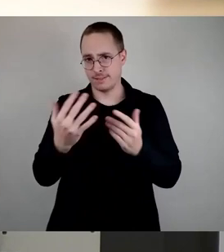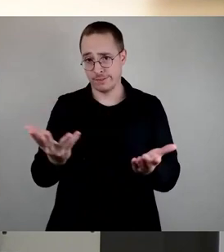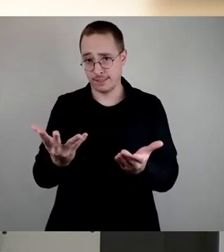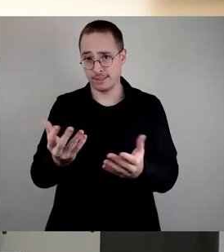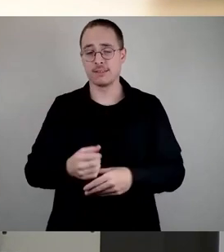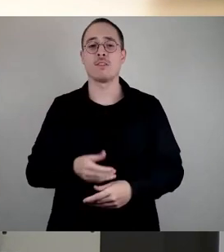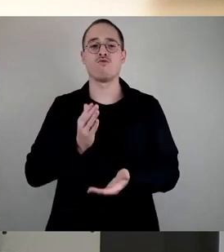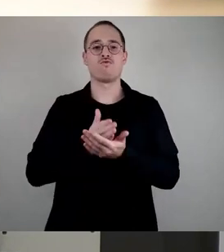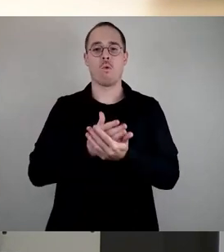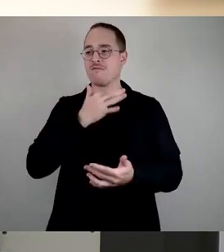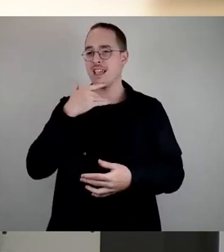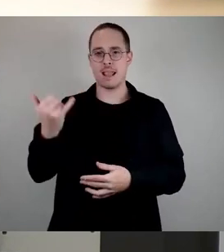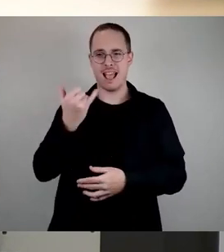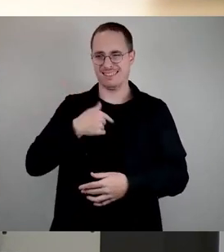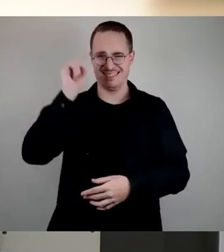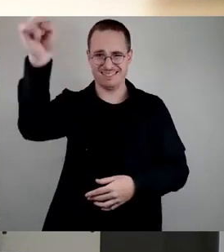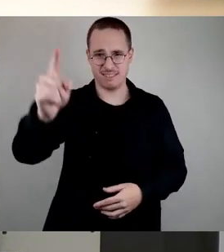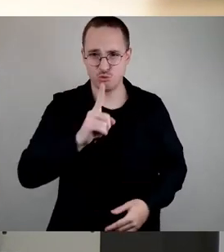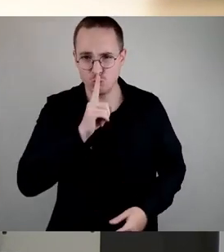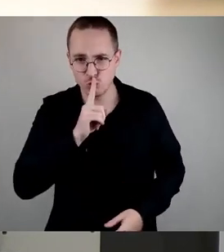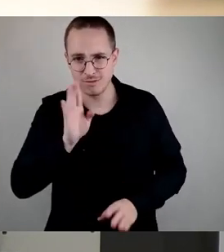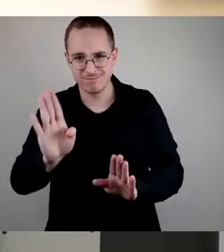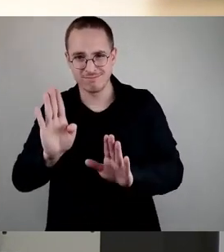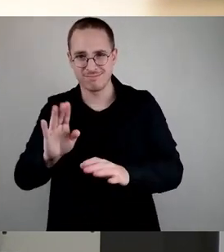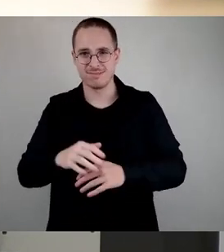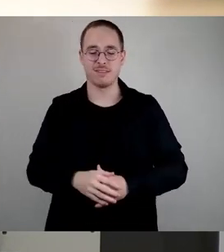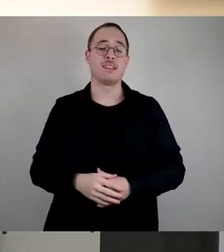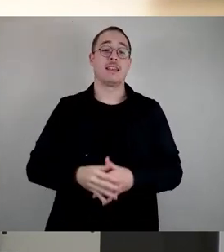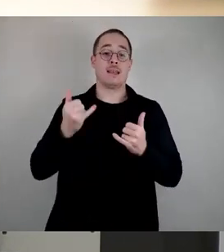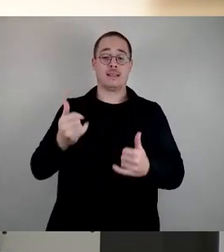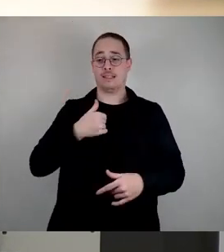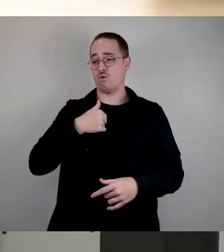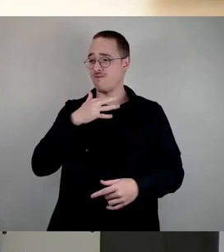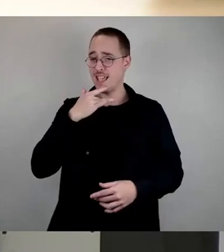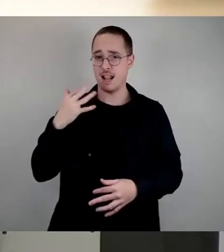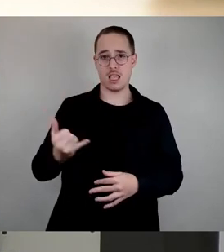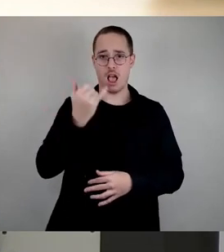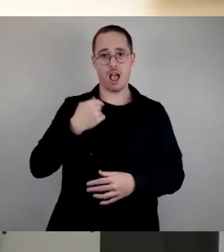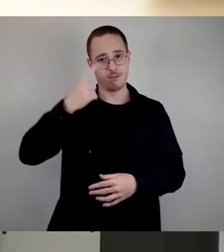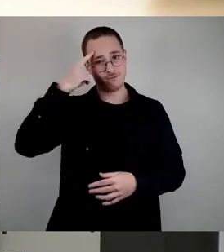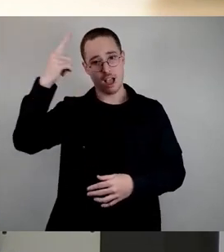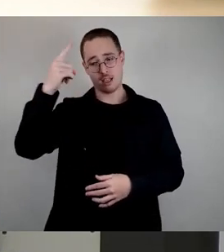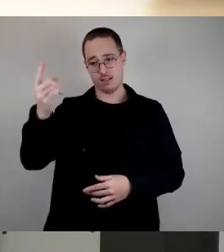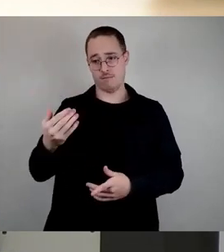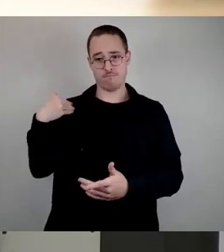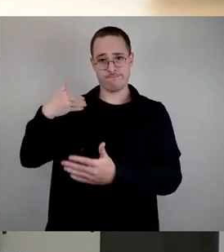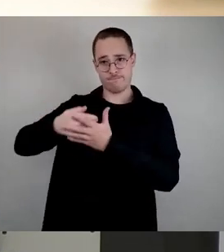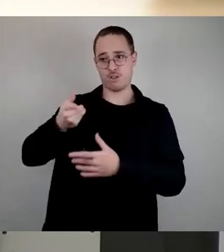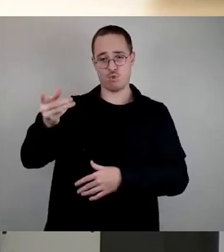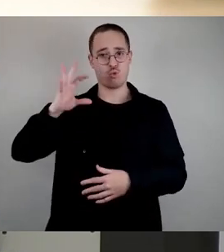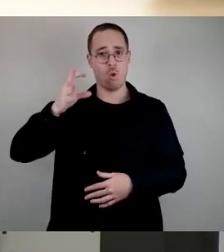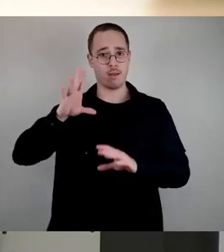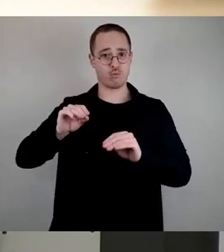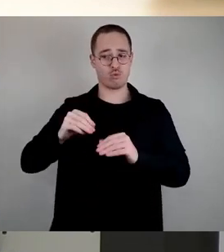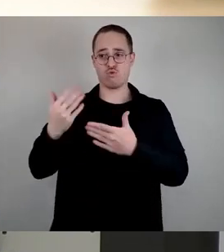Ruhe da hinten jetzt, wir wissen seit mehreren Jahren, dass die bisher genutzten Toiletten nicht mehr in den Verträgen so